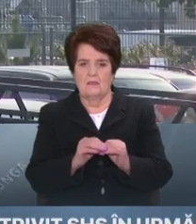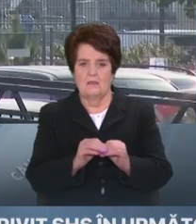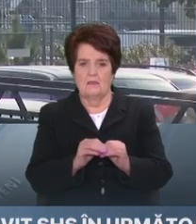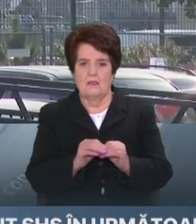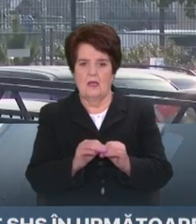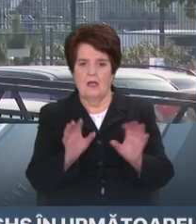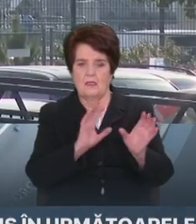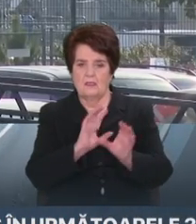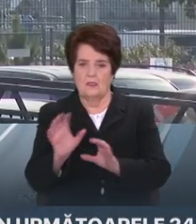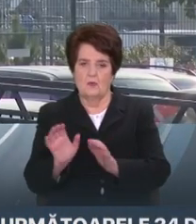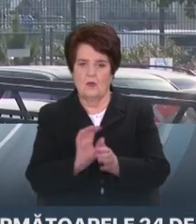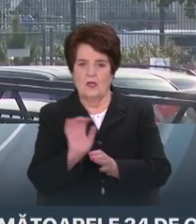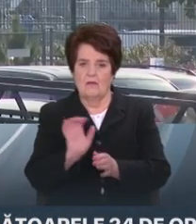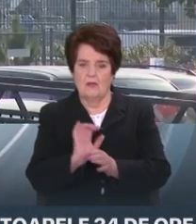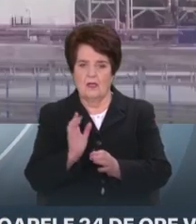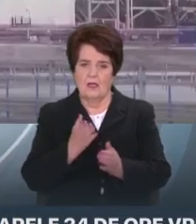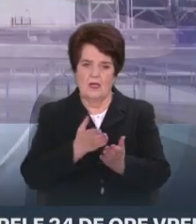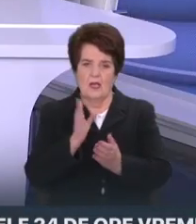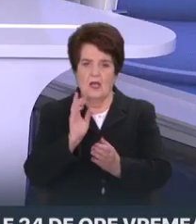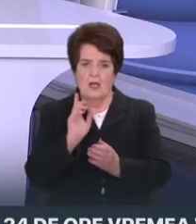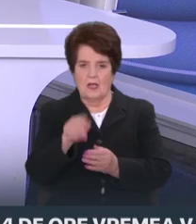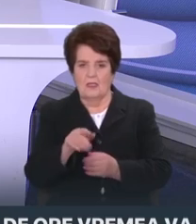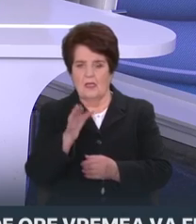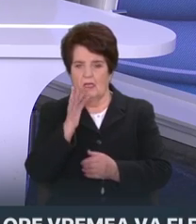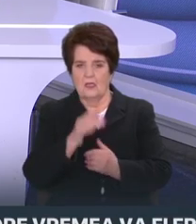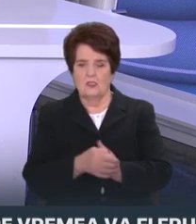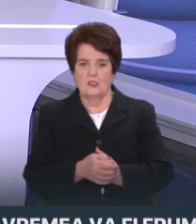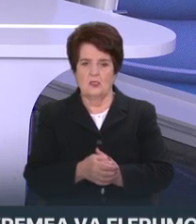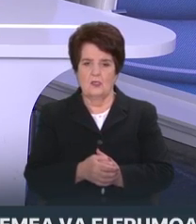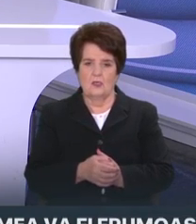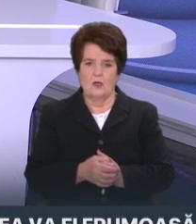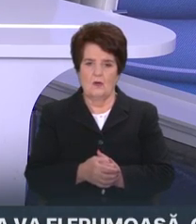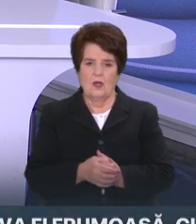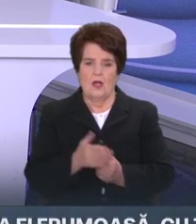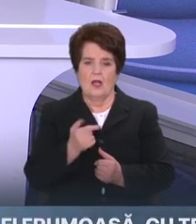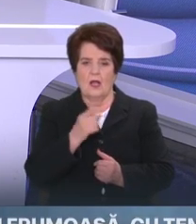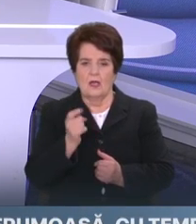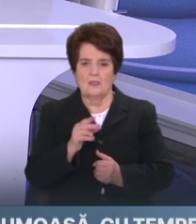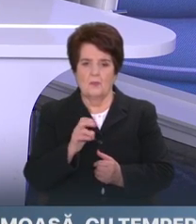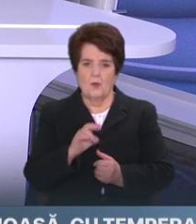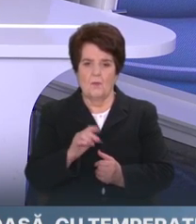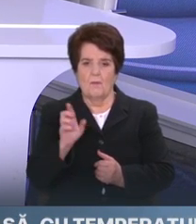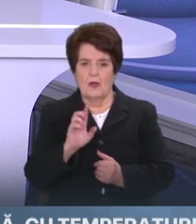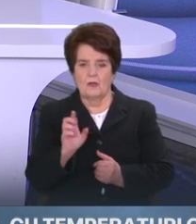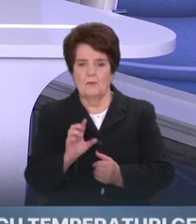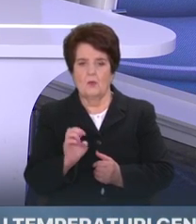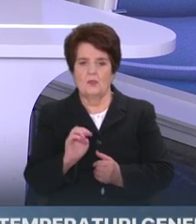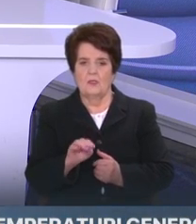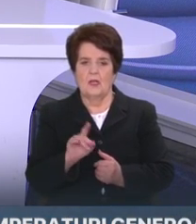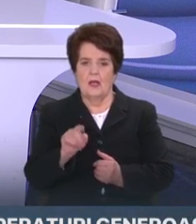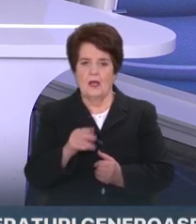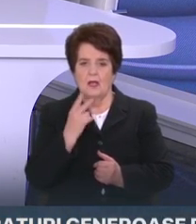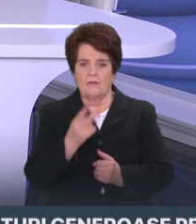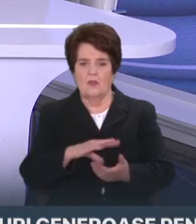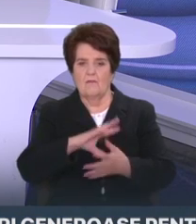asigură livrarea păcurii către Chișinău. Până în acest moment, Gazprom v-a notificat referitor la